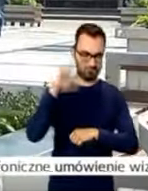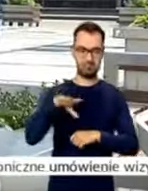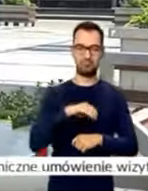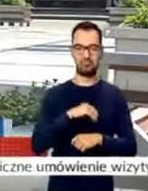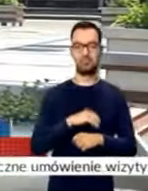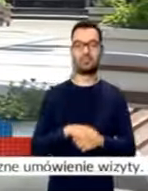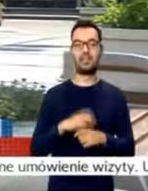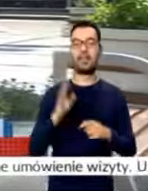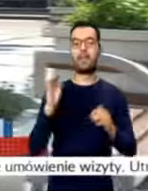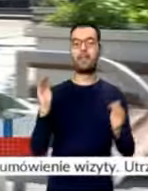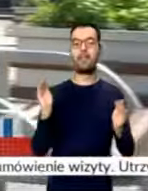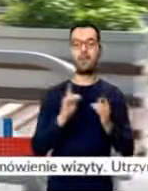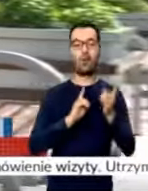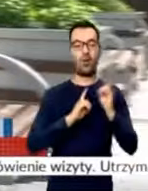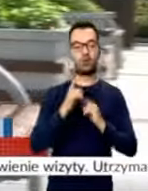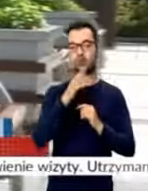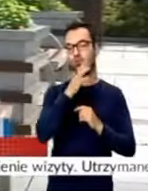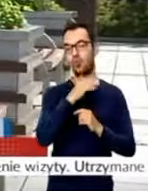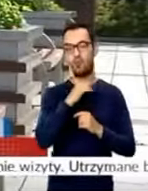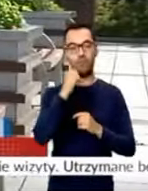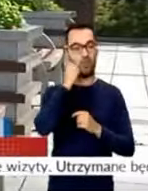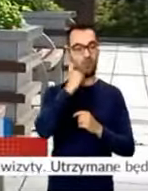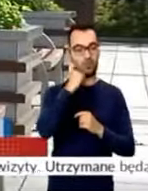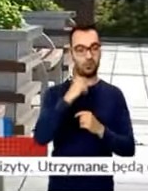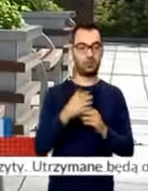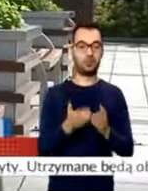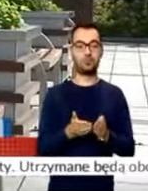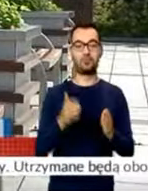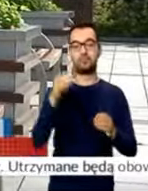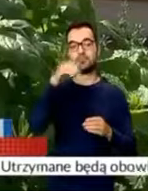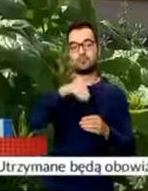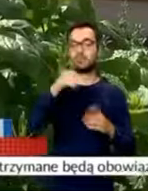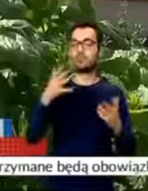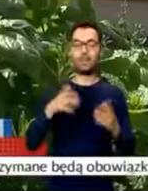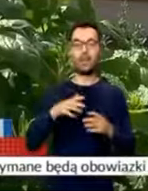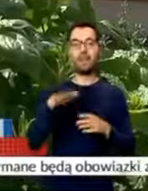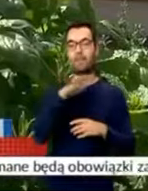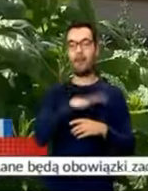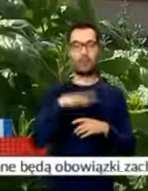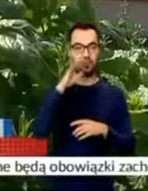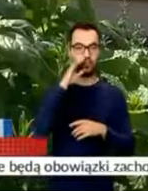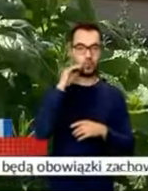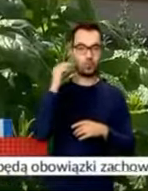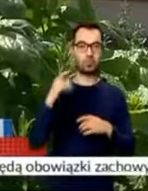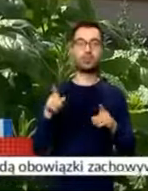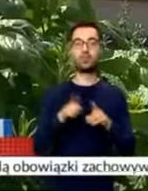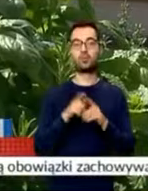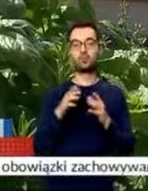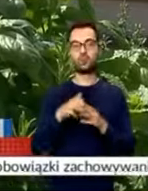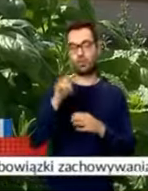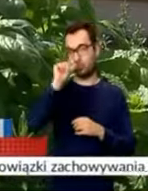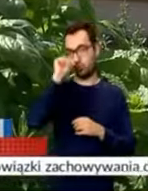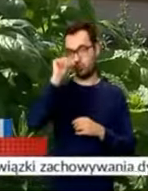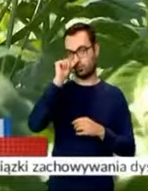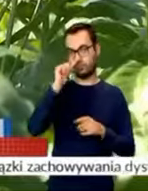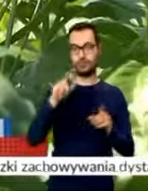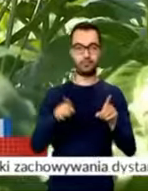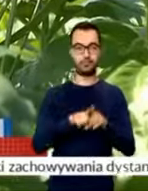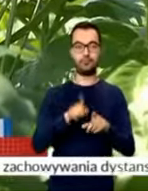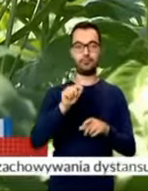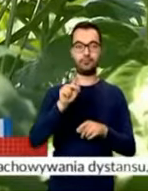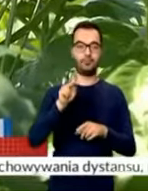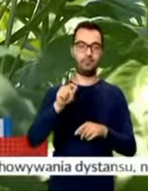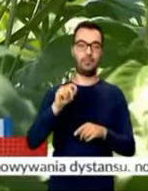Miejskie mini ogródki ziołowo-owocowe w Donicach ustawiono na placu Piłsudskiego przy ulicy Kościuszki i przy PKP w